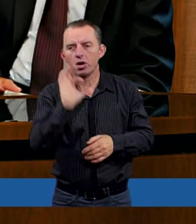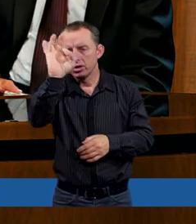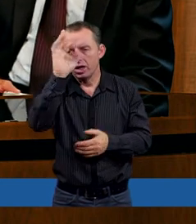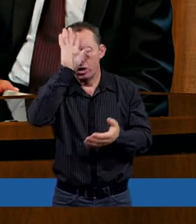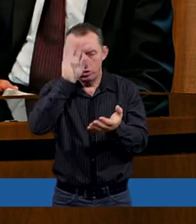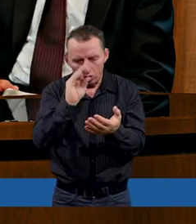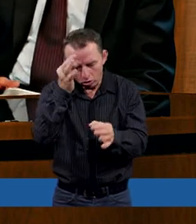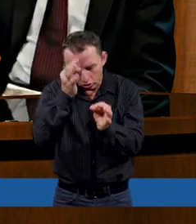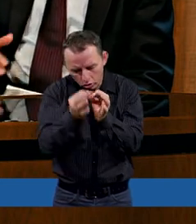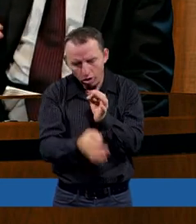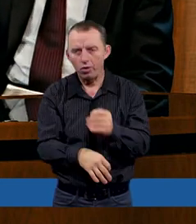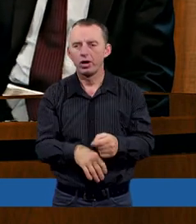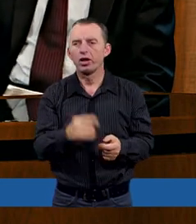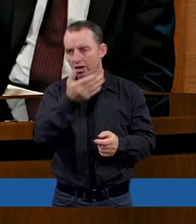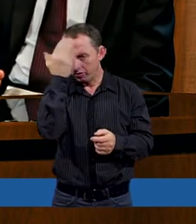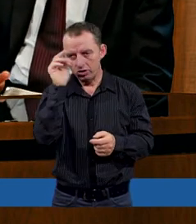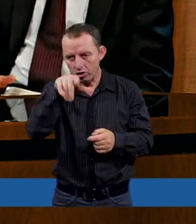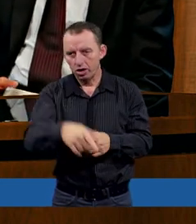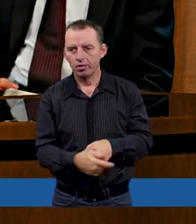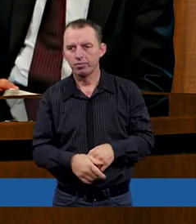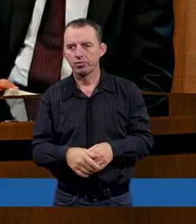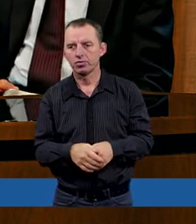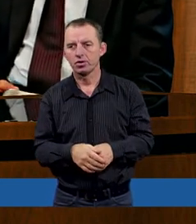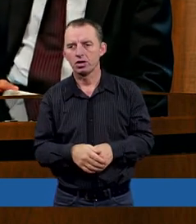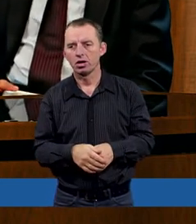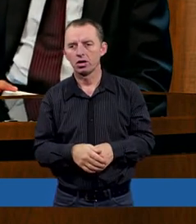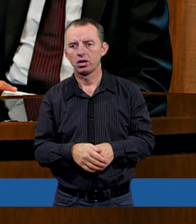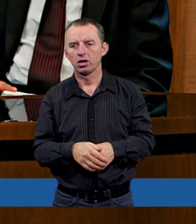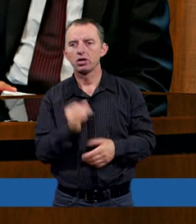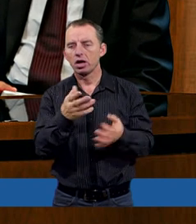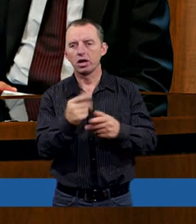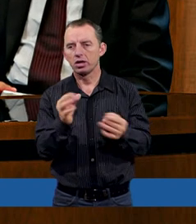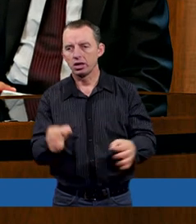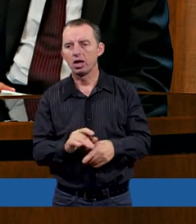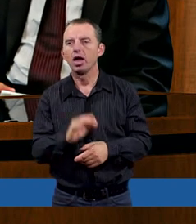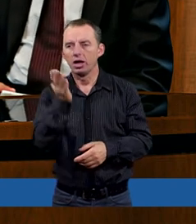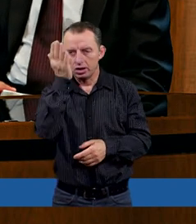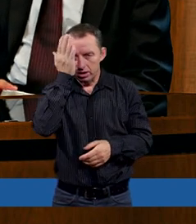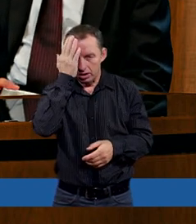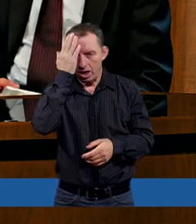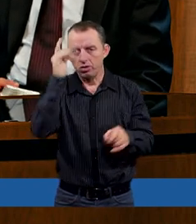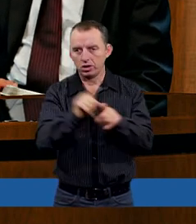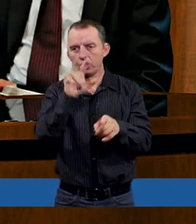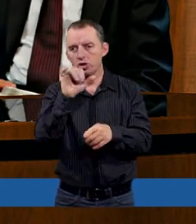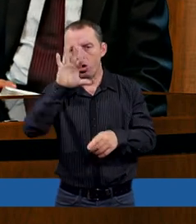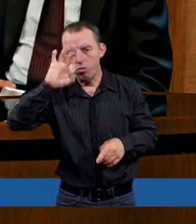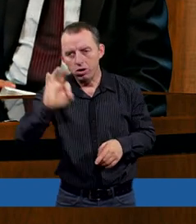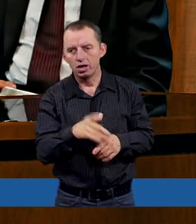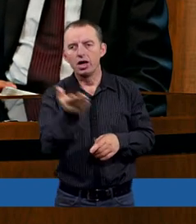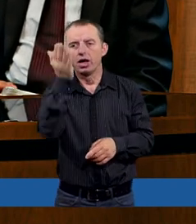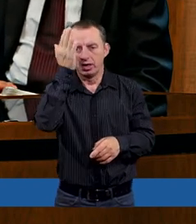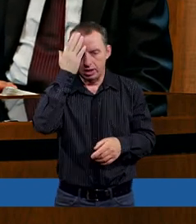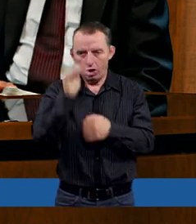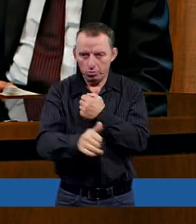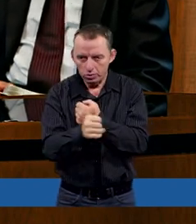doskonałości. Medził się w tym? Proszę? Akurat nie, ale czy znał też Hioba? Znał